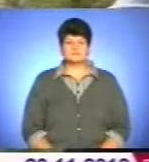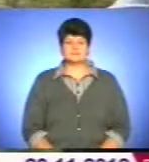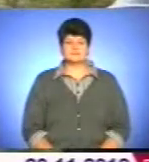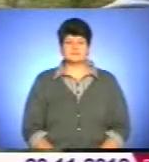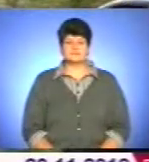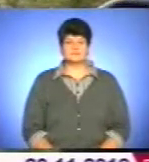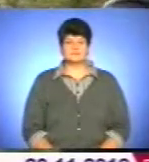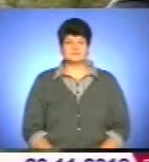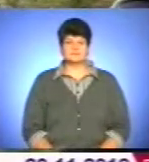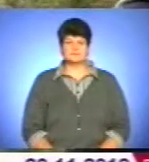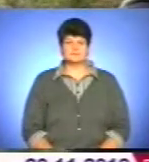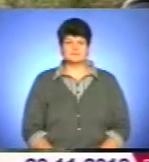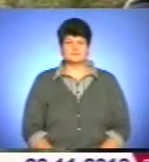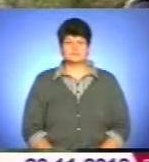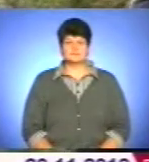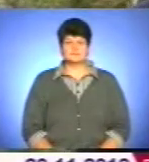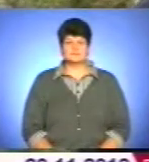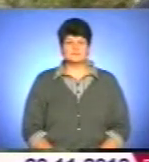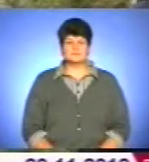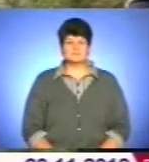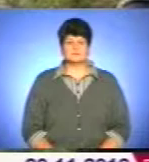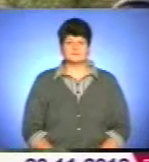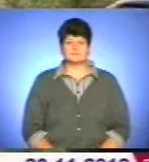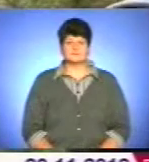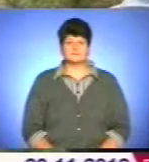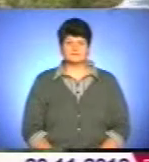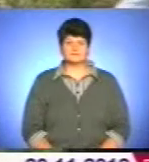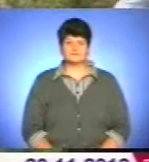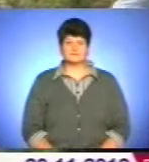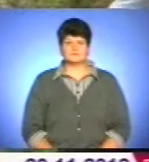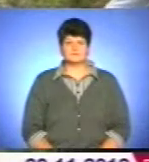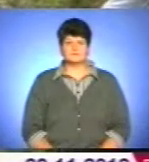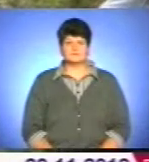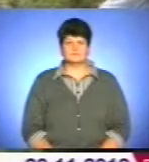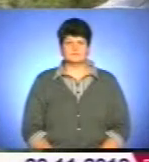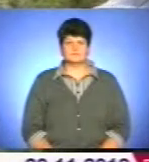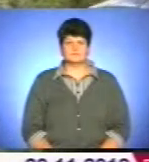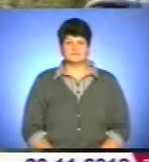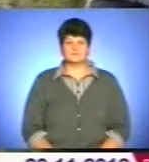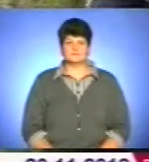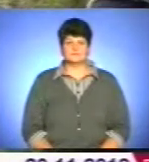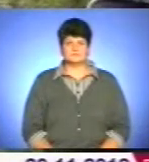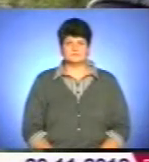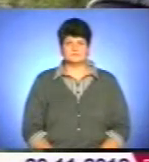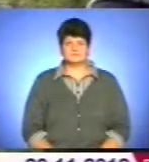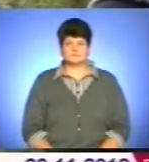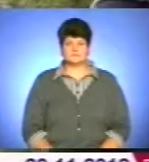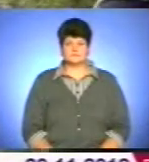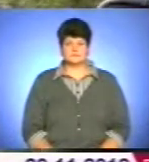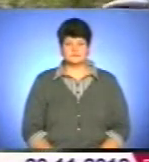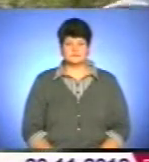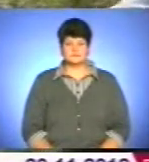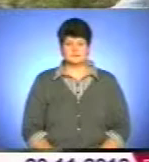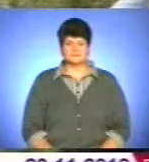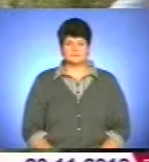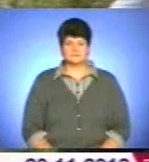а під цим дубочком партезан лишав. Ось, під